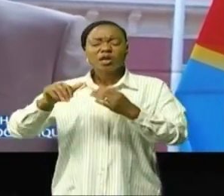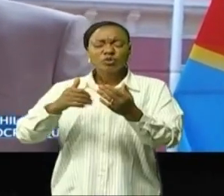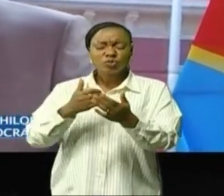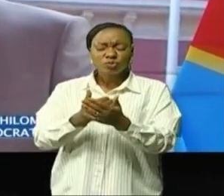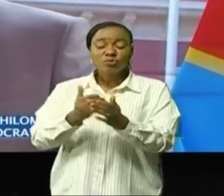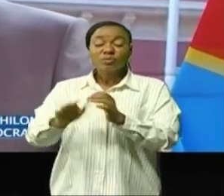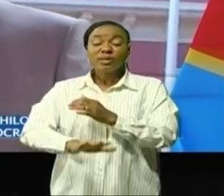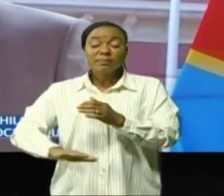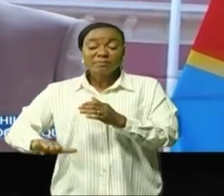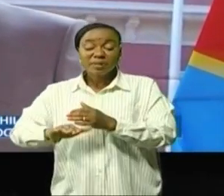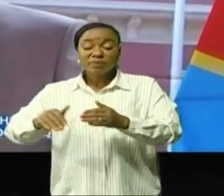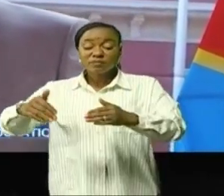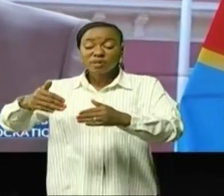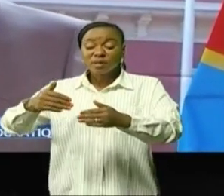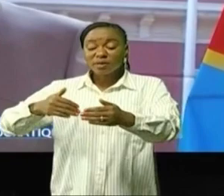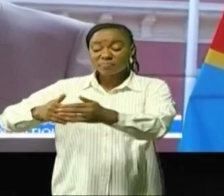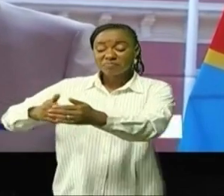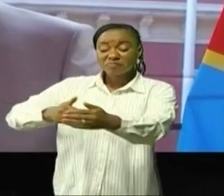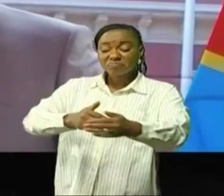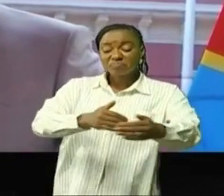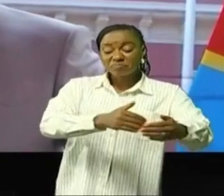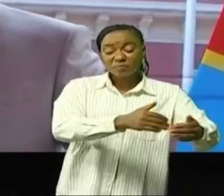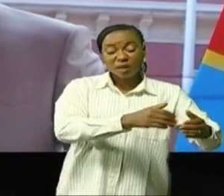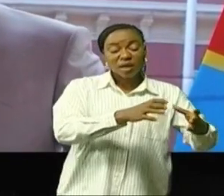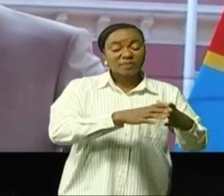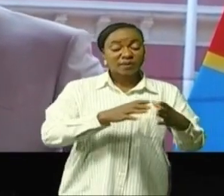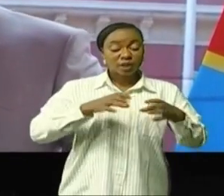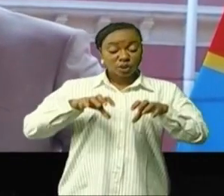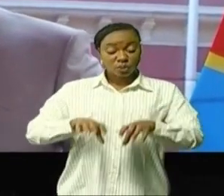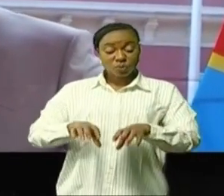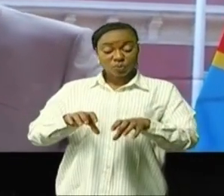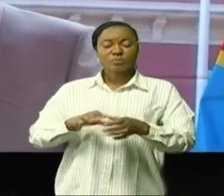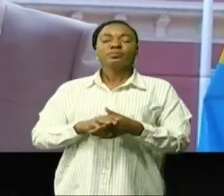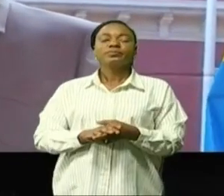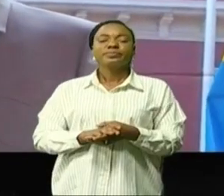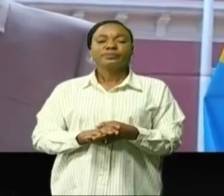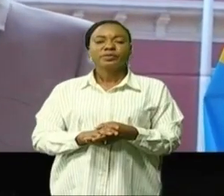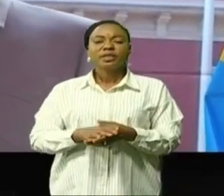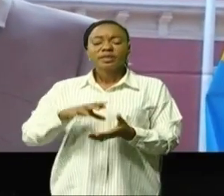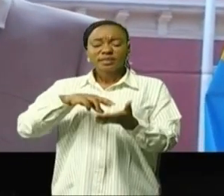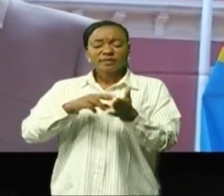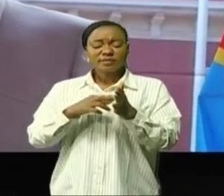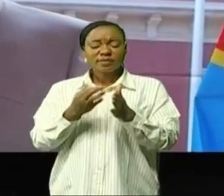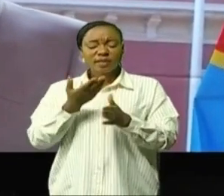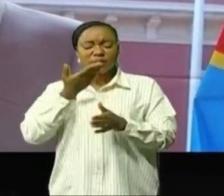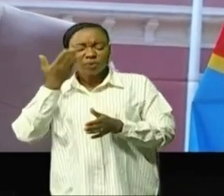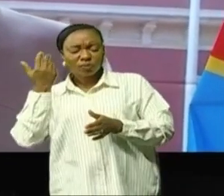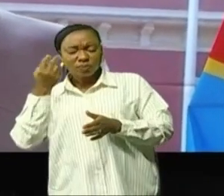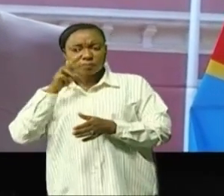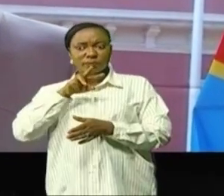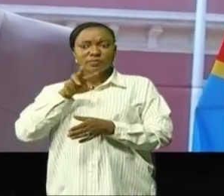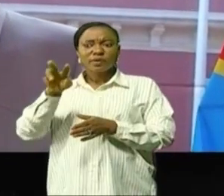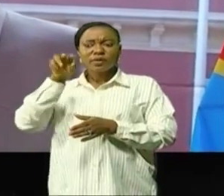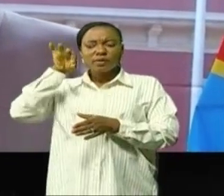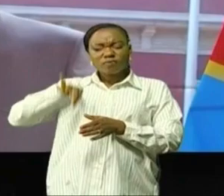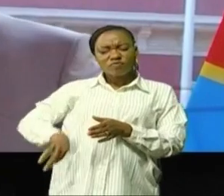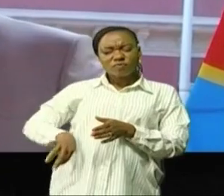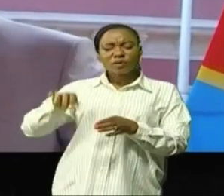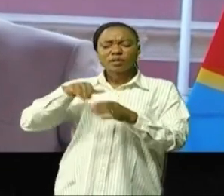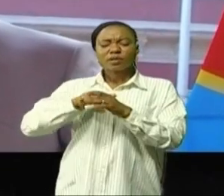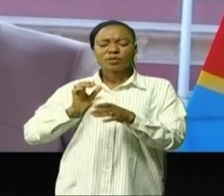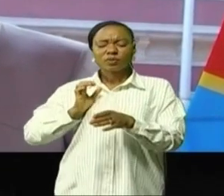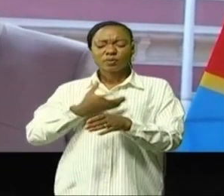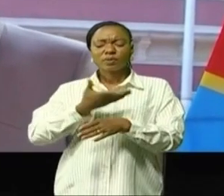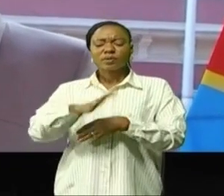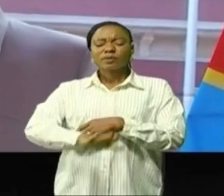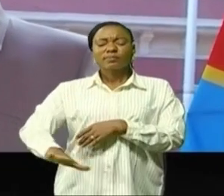de mon intention d'avoir des relations désormais tournées vers des échanges profitables à